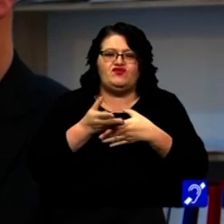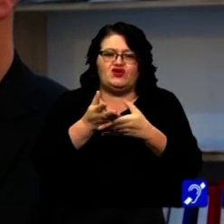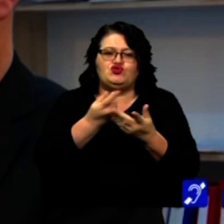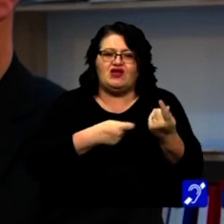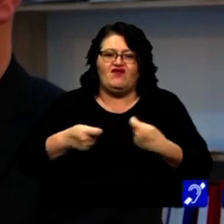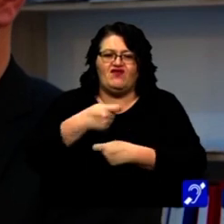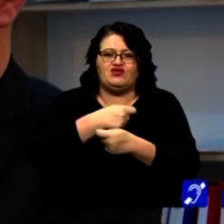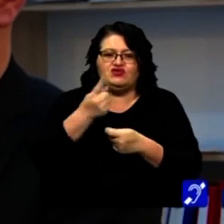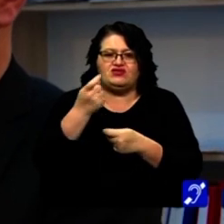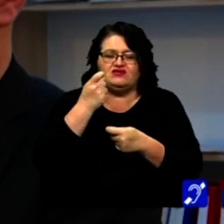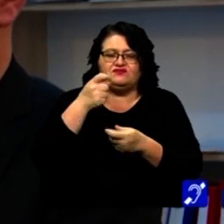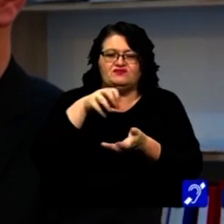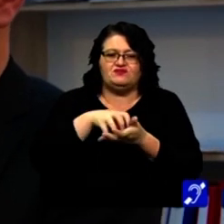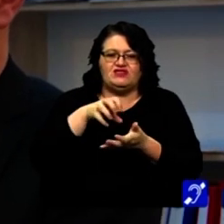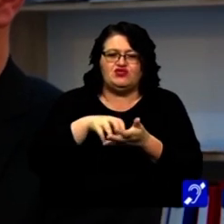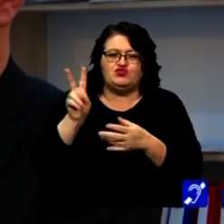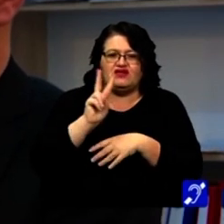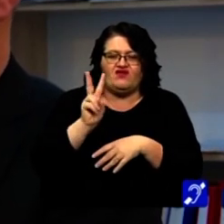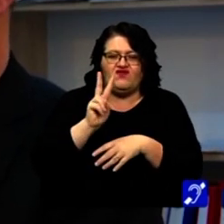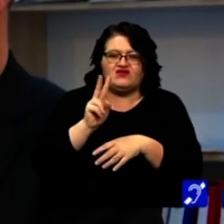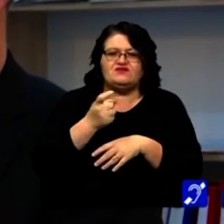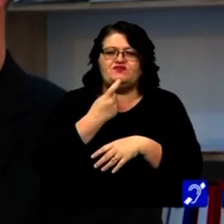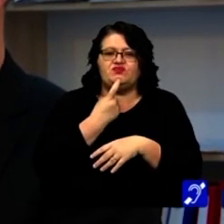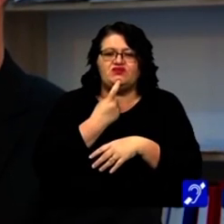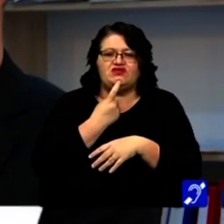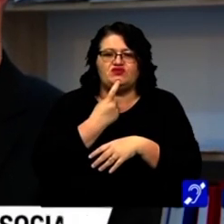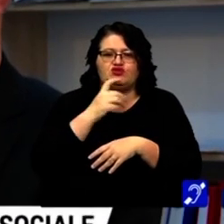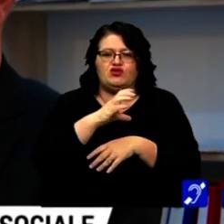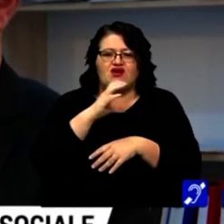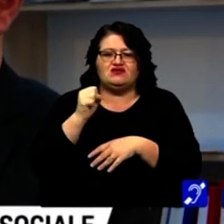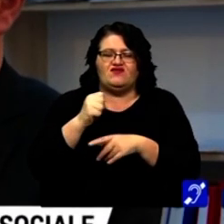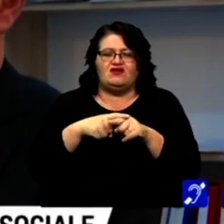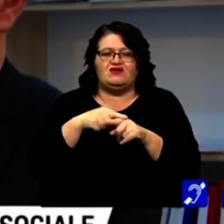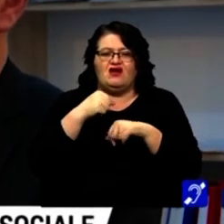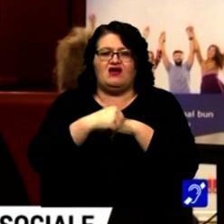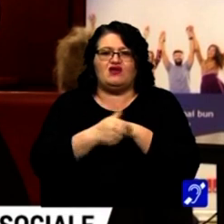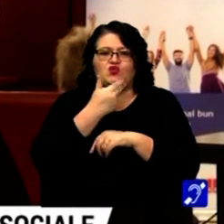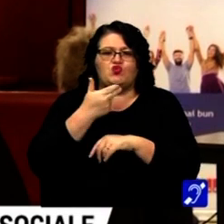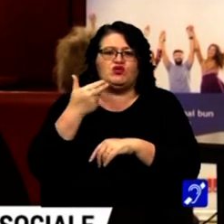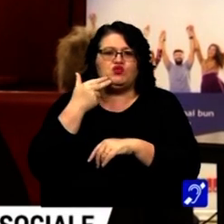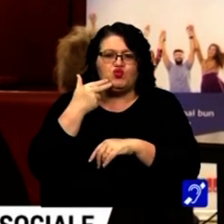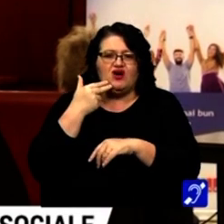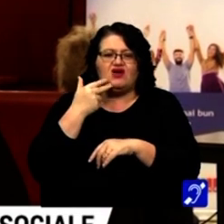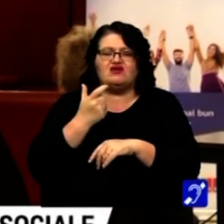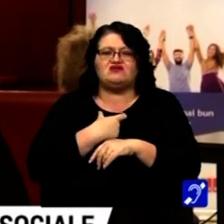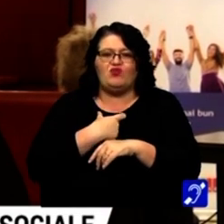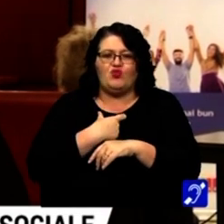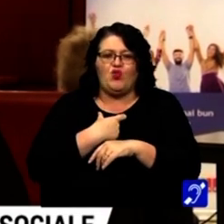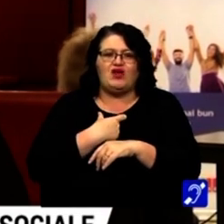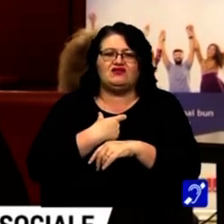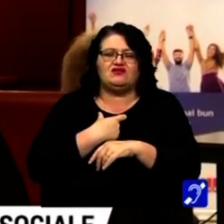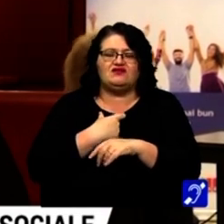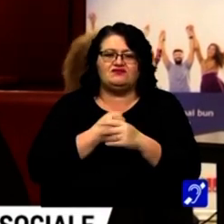afacerile din regiunea de vest, Timiș, Cara, Șarad, Hunedoara, să poată să